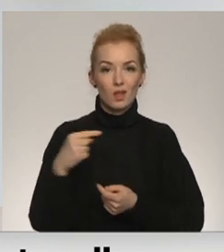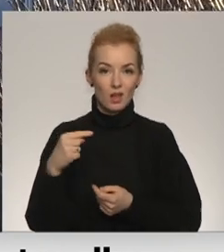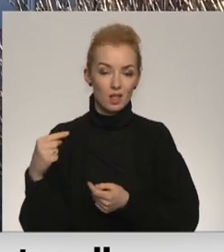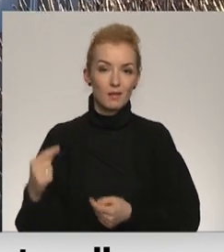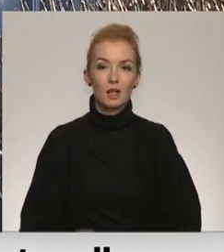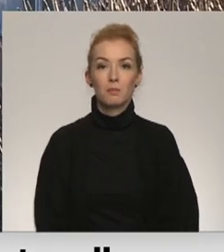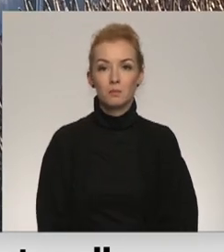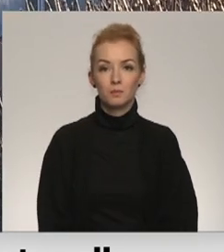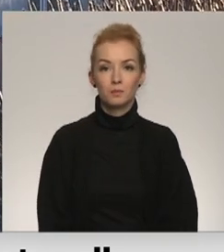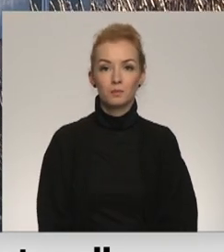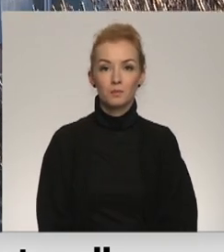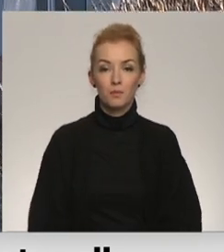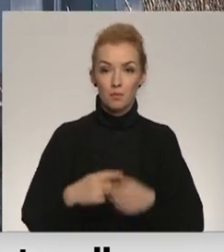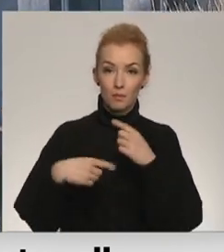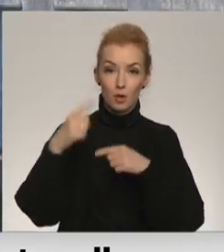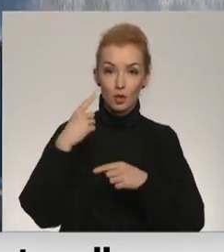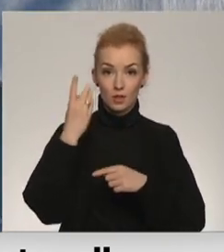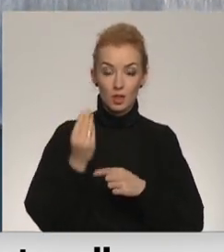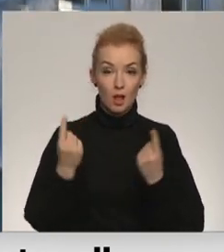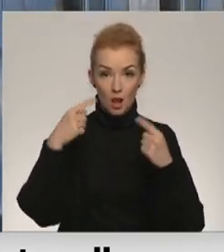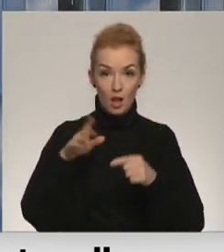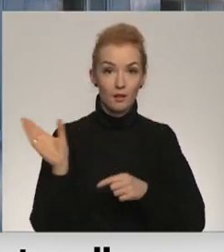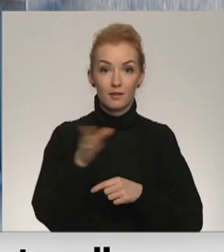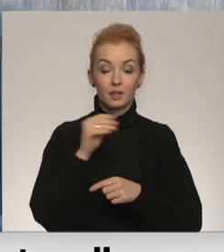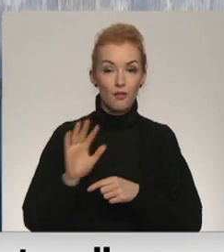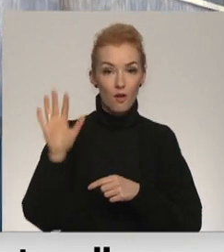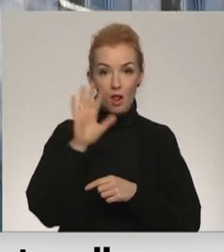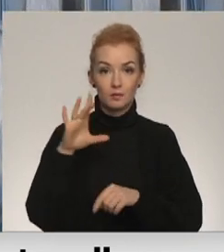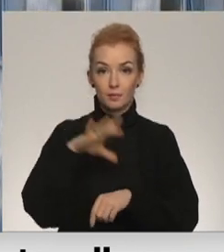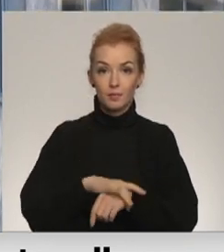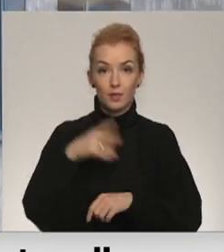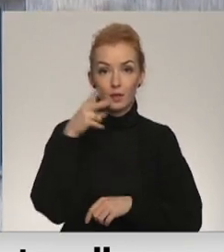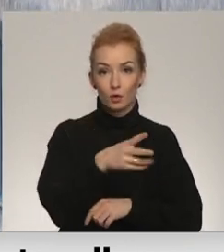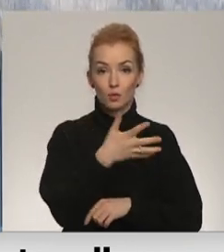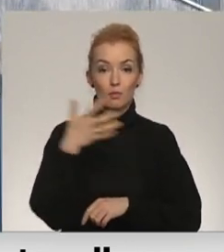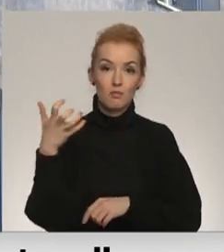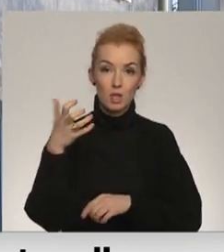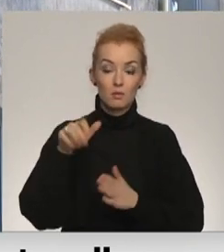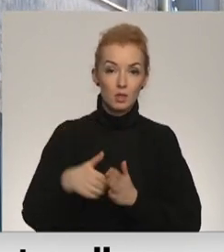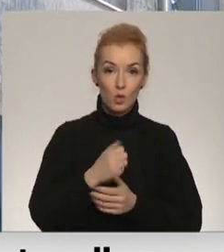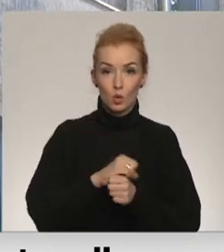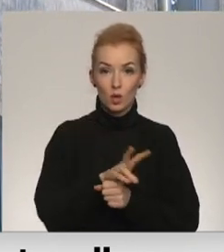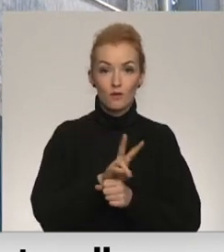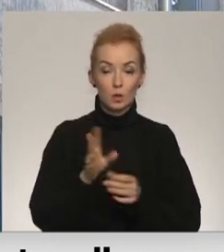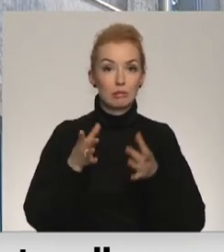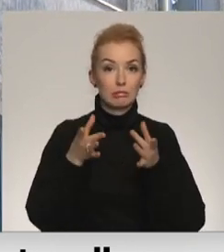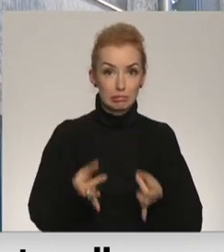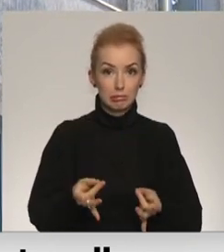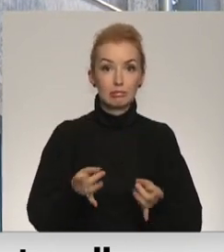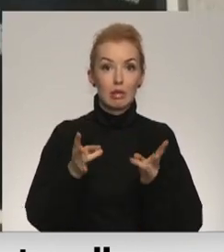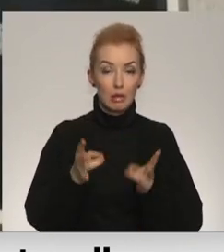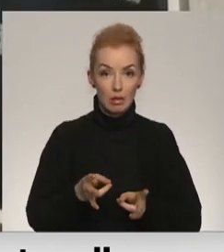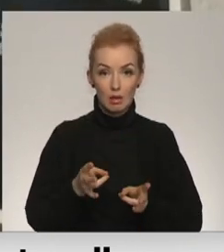fliktāka. Aizvadītījā dienaktī visā valstī, atklājot vairāk nekā divarpust tūkstošus jaunas inficēšanās gadījumus,